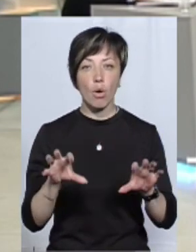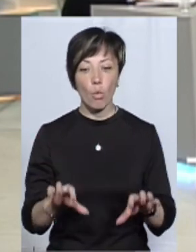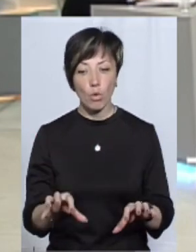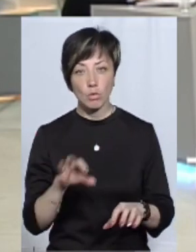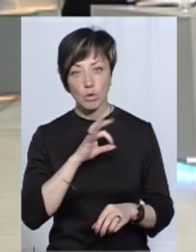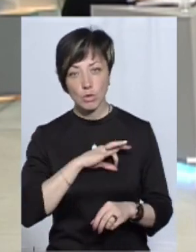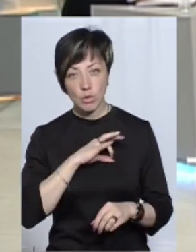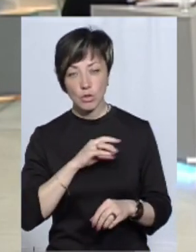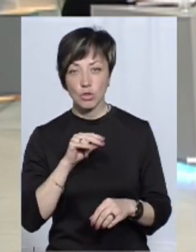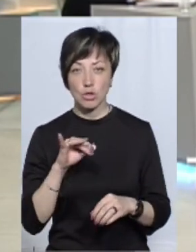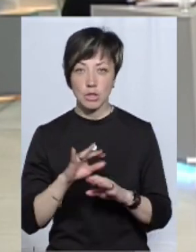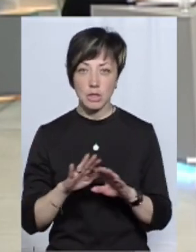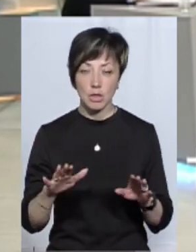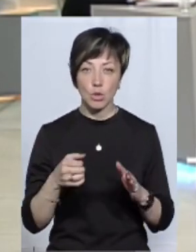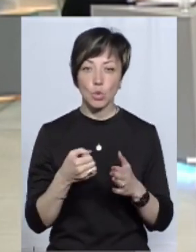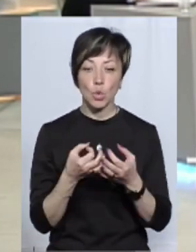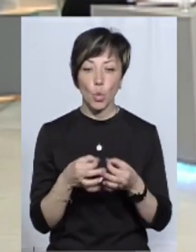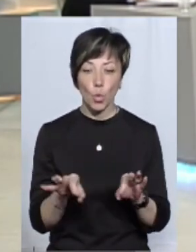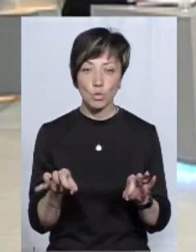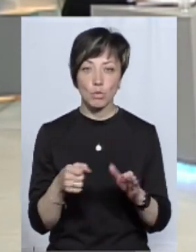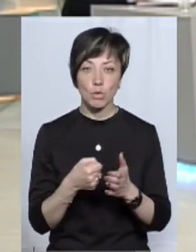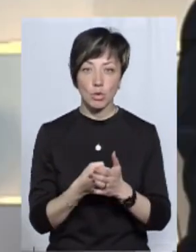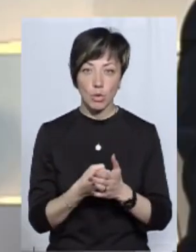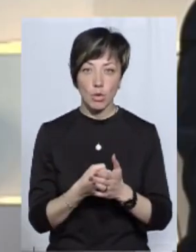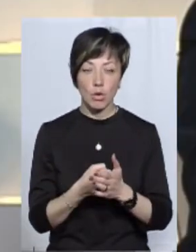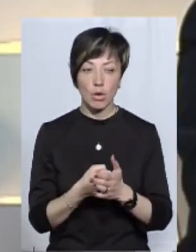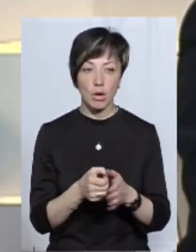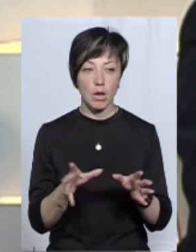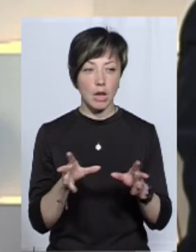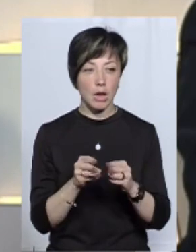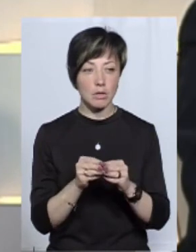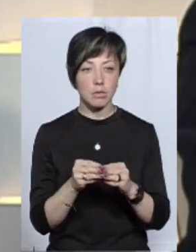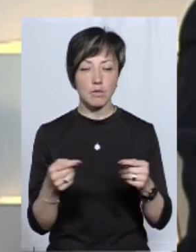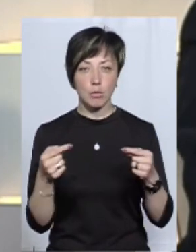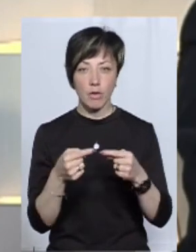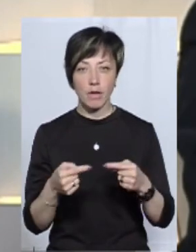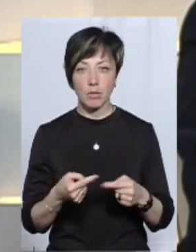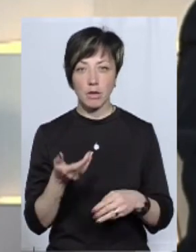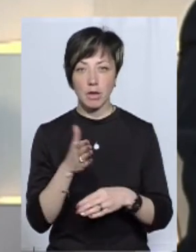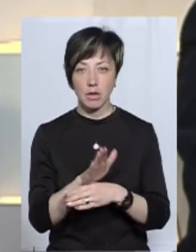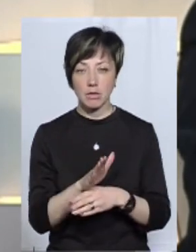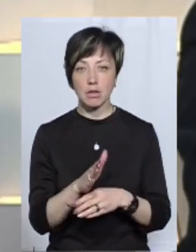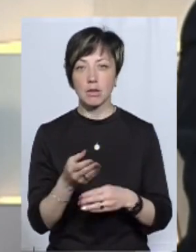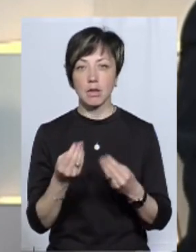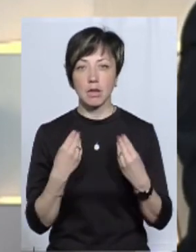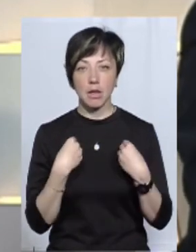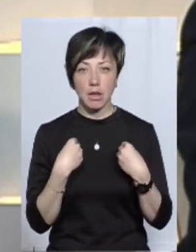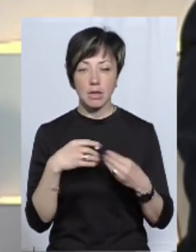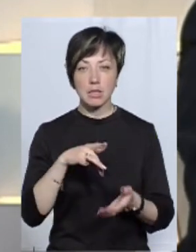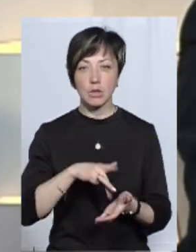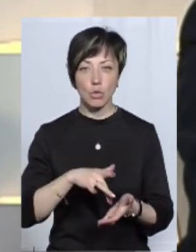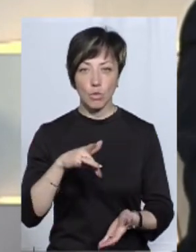ми його використовували, доступ до, разом із відповідними наказами, доступ до Швакенет нам надала